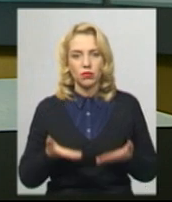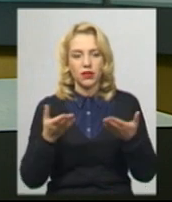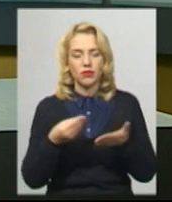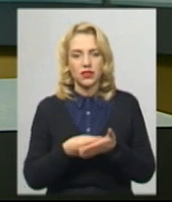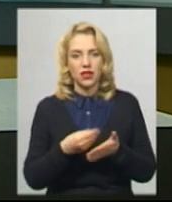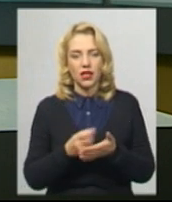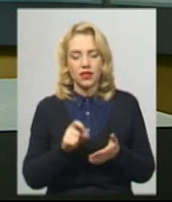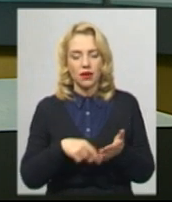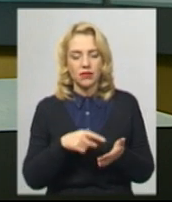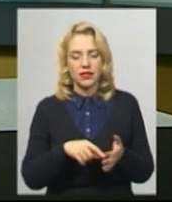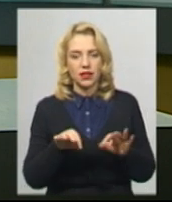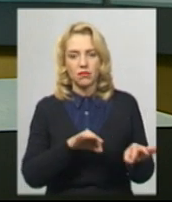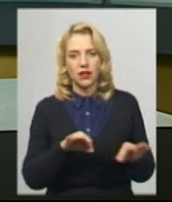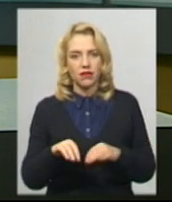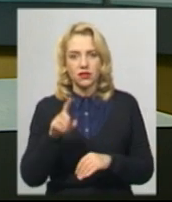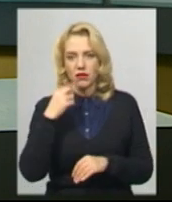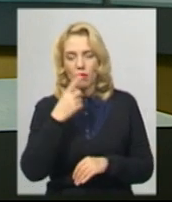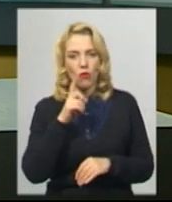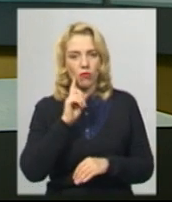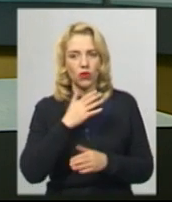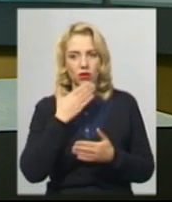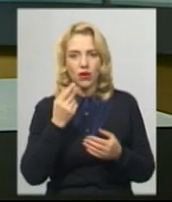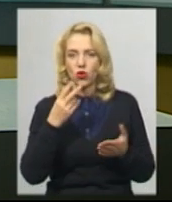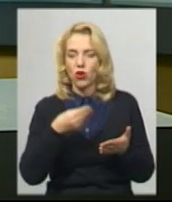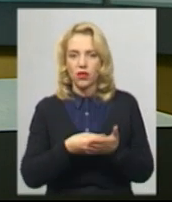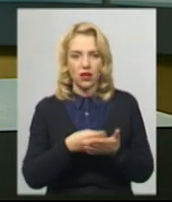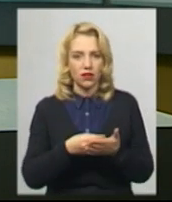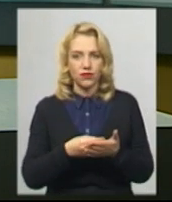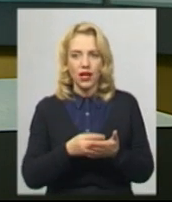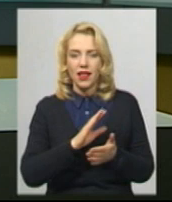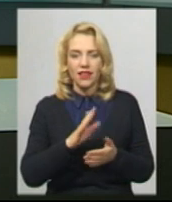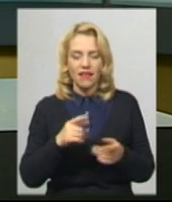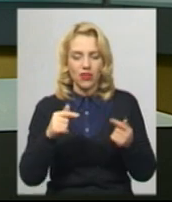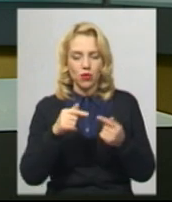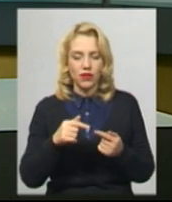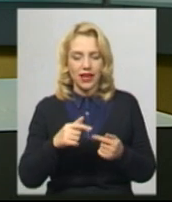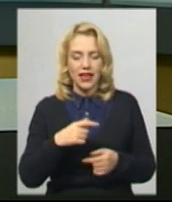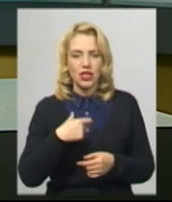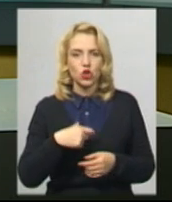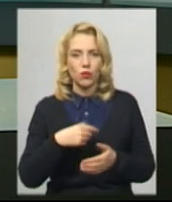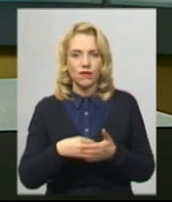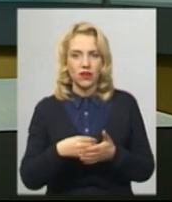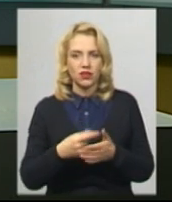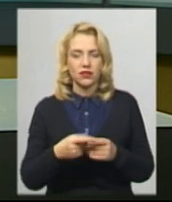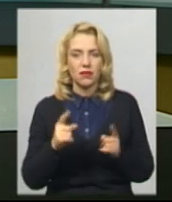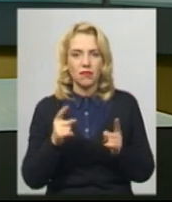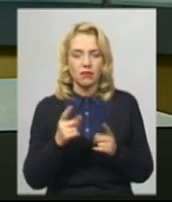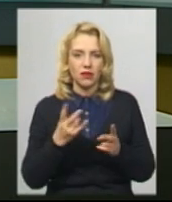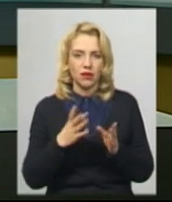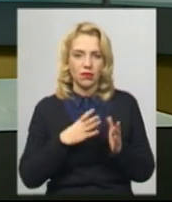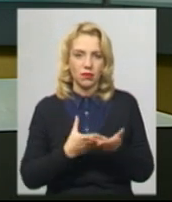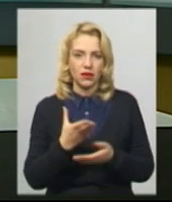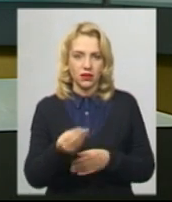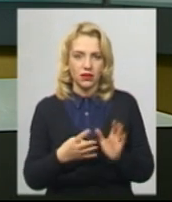міські перевезення мова поки не йде, але тариф не відповідає собівартості. Мінімальна собівартість перевезень складає 9 гривень.